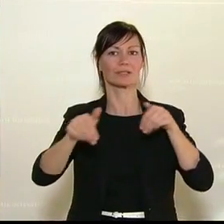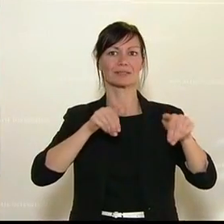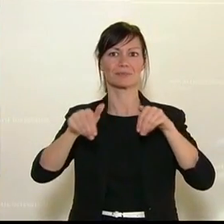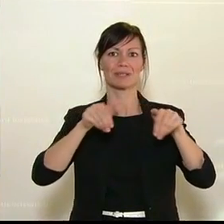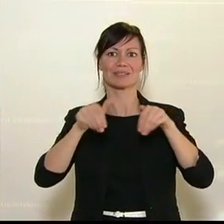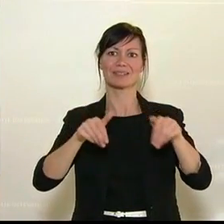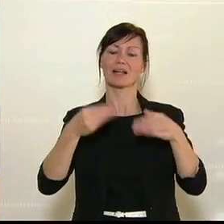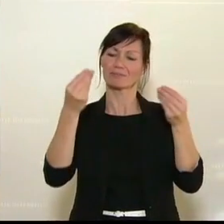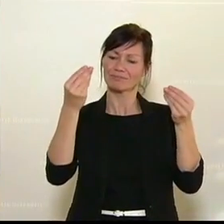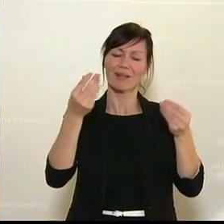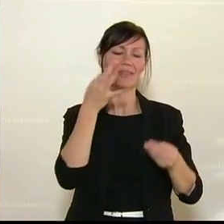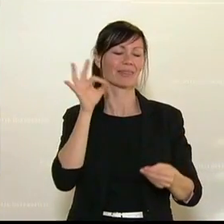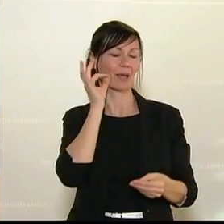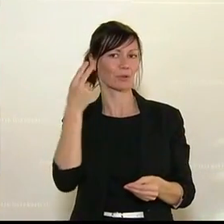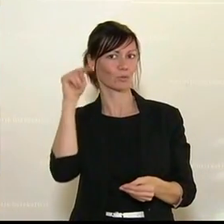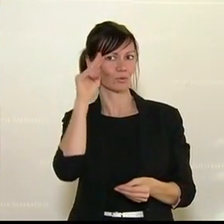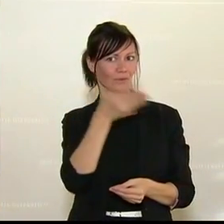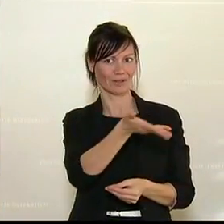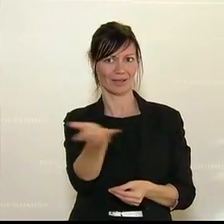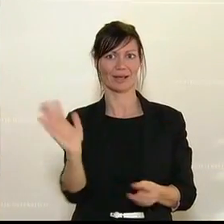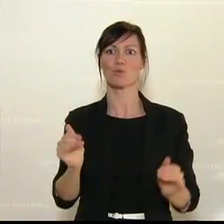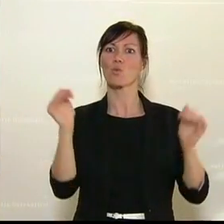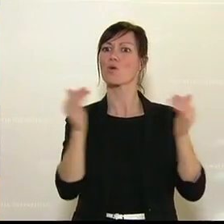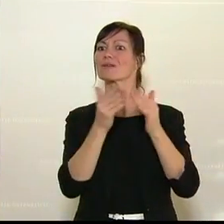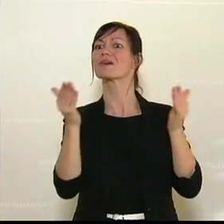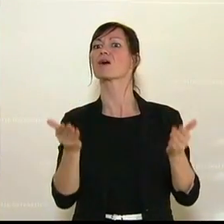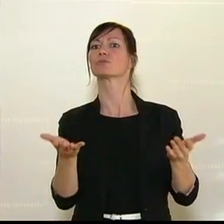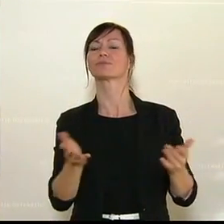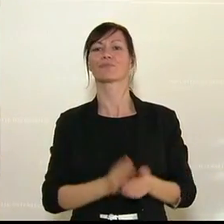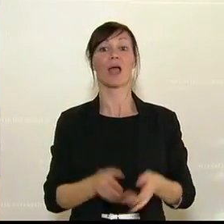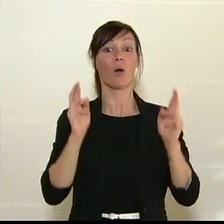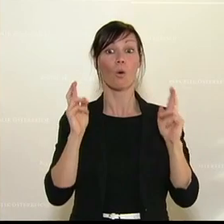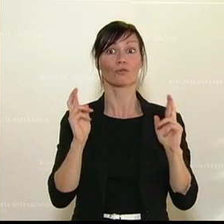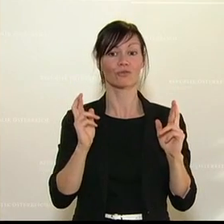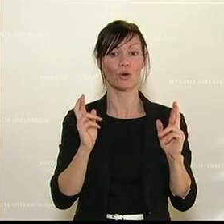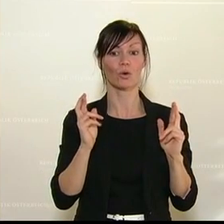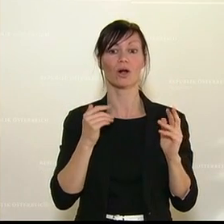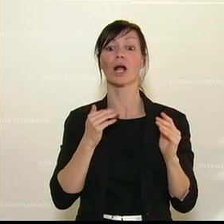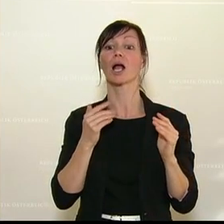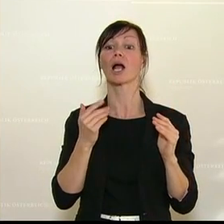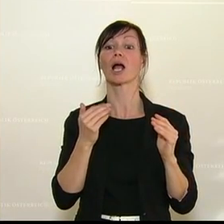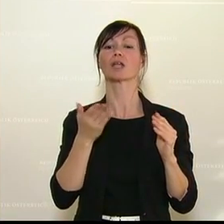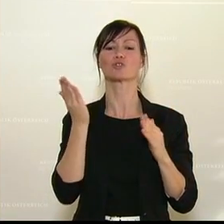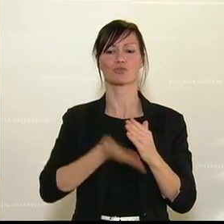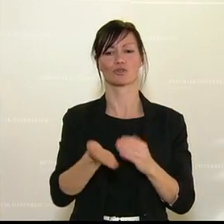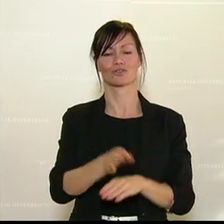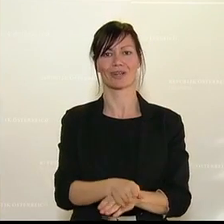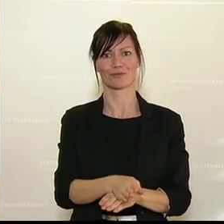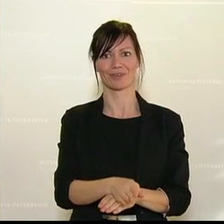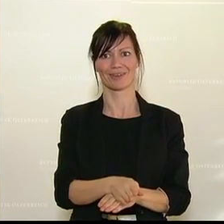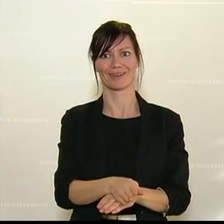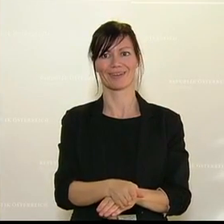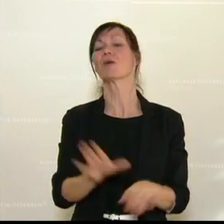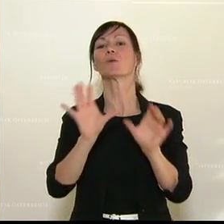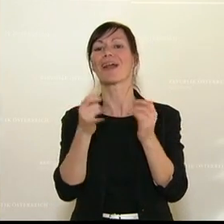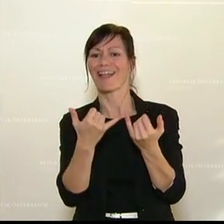Jetzt am Wort Hermann Brückel, auch er ist Bildungssprecher im Freiheitlichen Parlamentsklub. Unsere Kinder, ihrer Eltern auf eine baldige